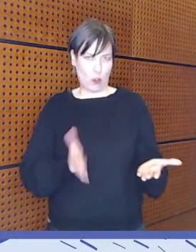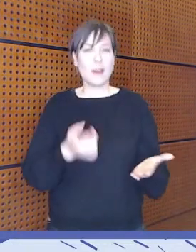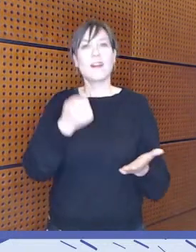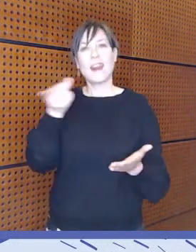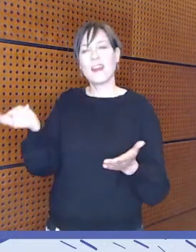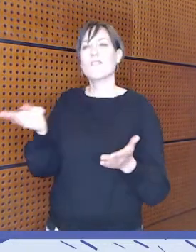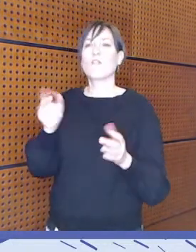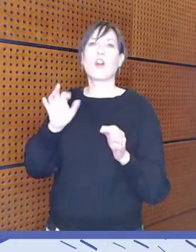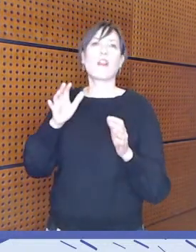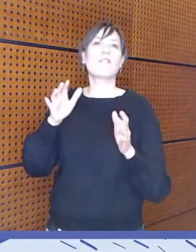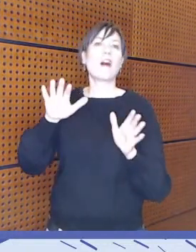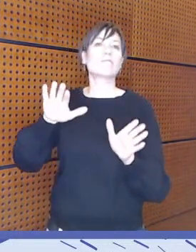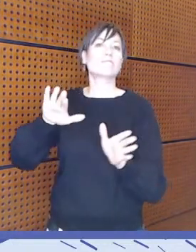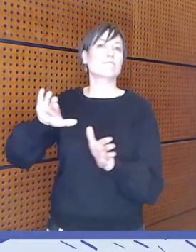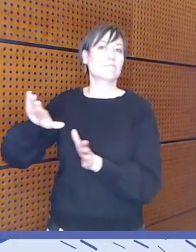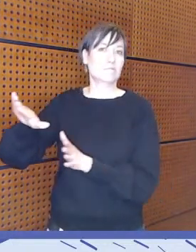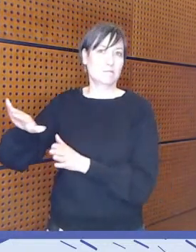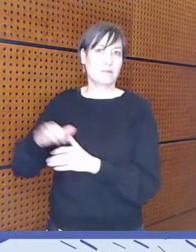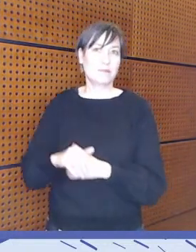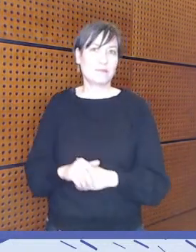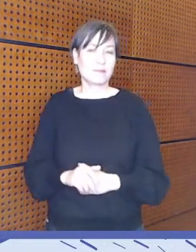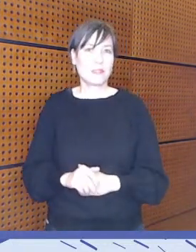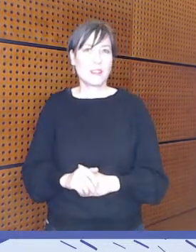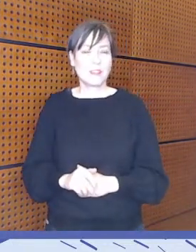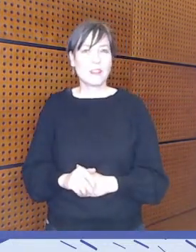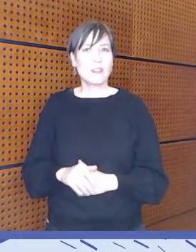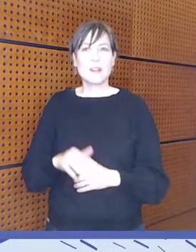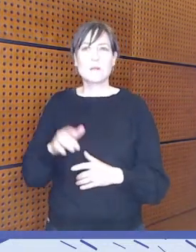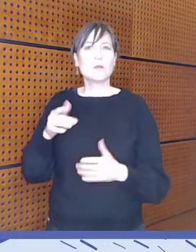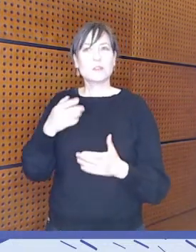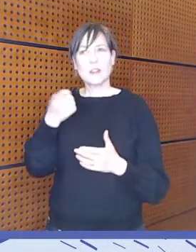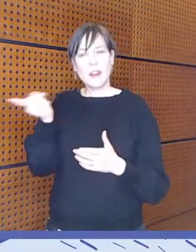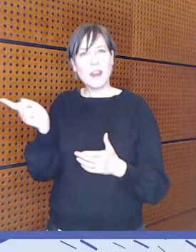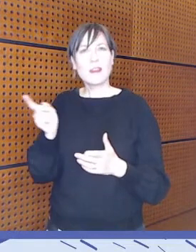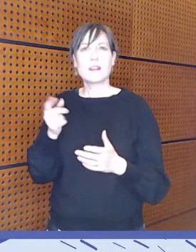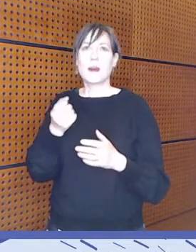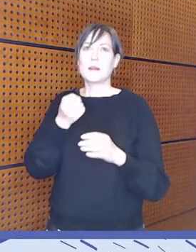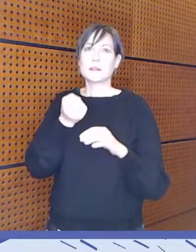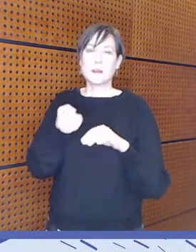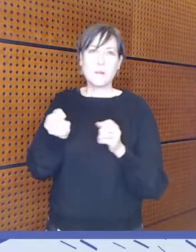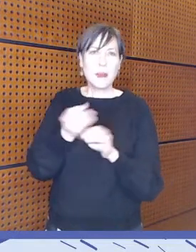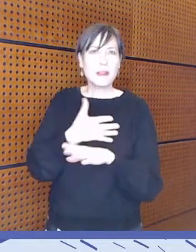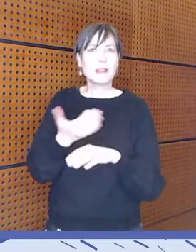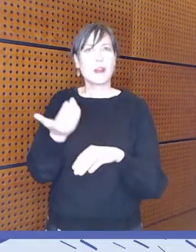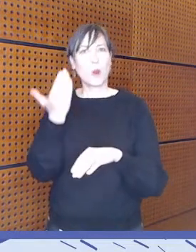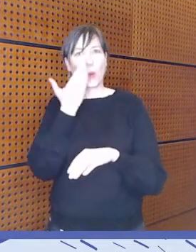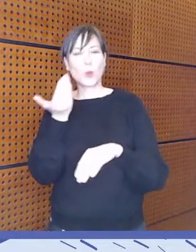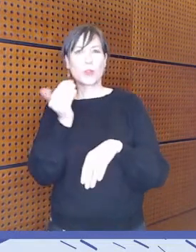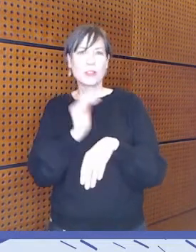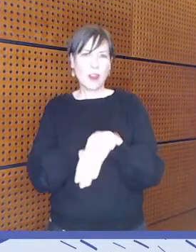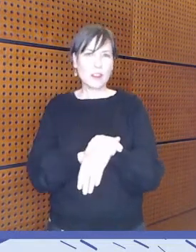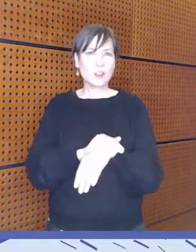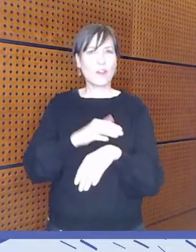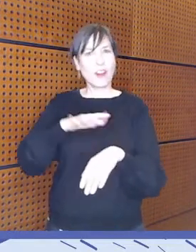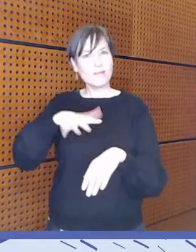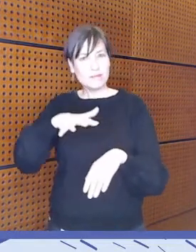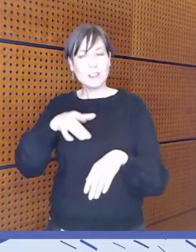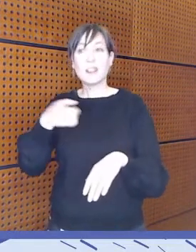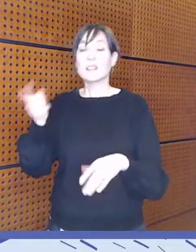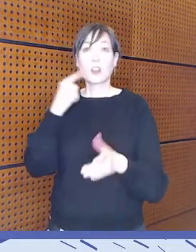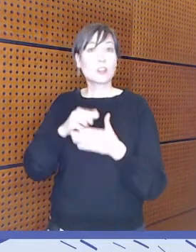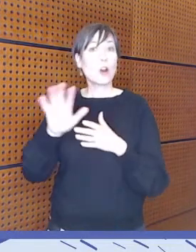Vaikutuksia katveeseen jäämisellä on, että heikot medialukutaidot hankaloittavat kaikenlaista arkista toimintaa ja omaa